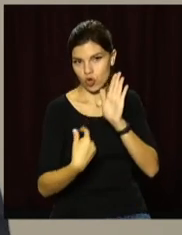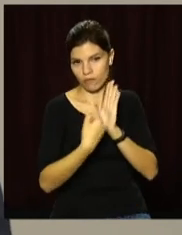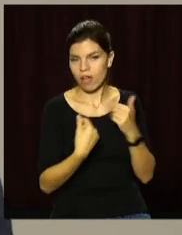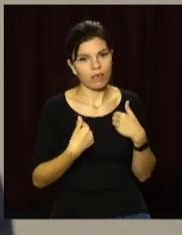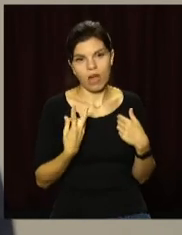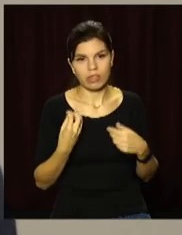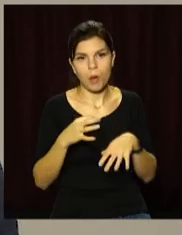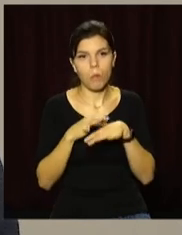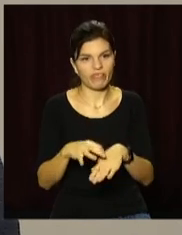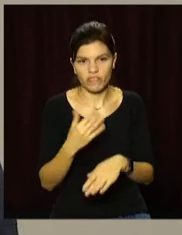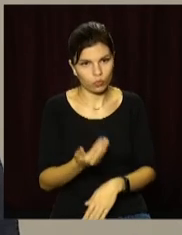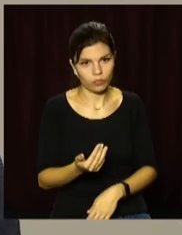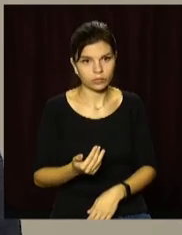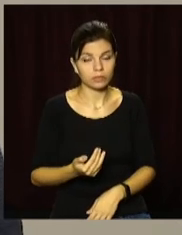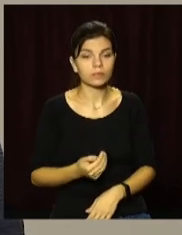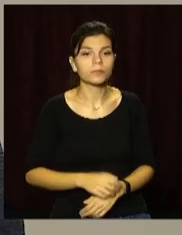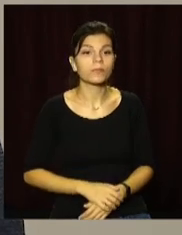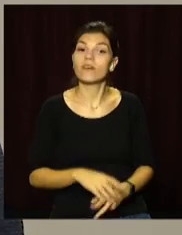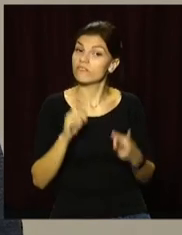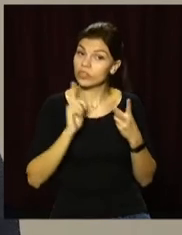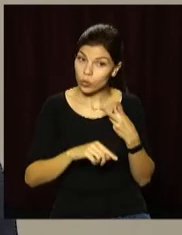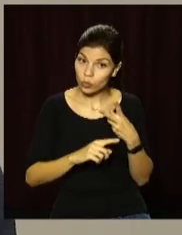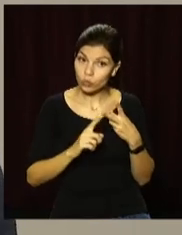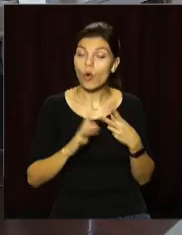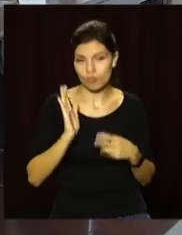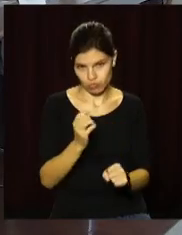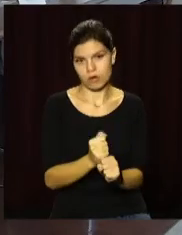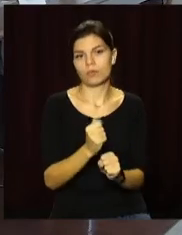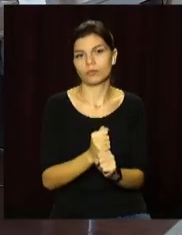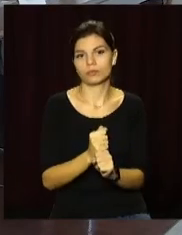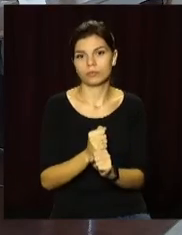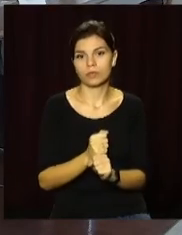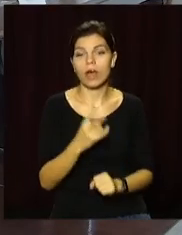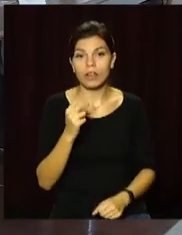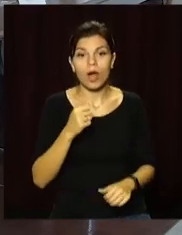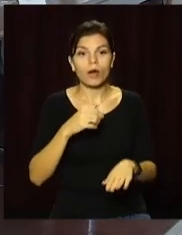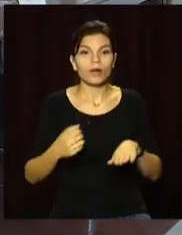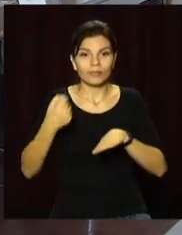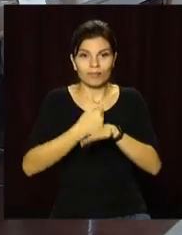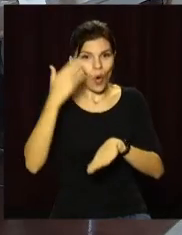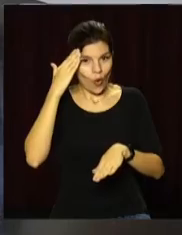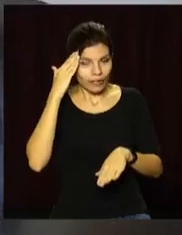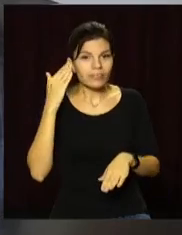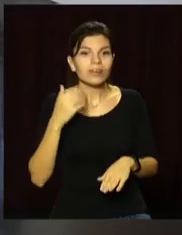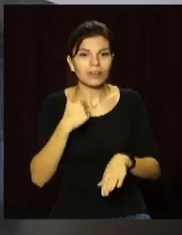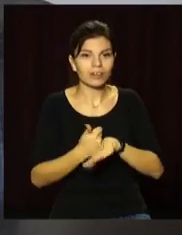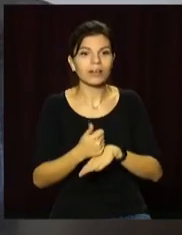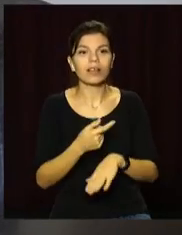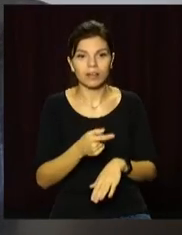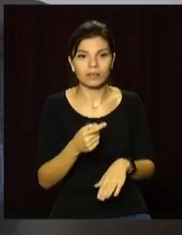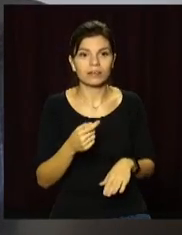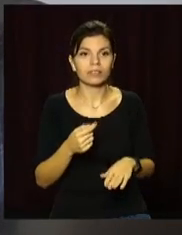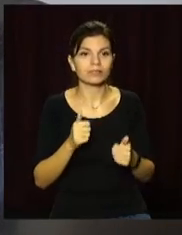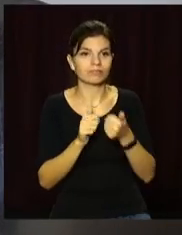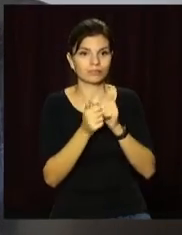підведу. Друге, будемо працювати. На посту голови Національної федерації Михайло Кошляк змінив Романа